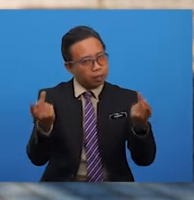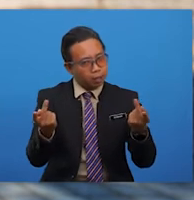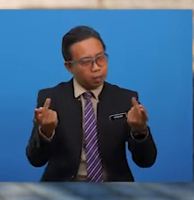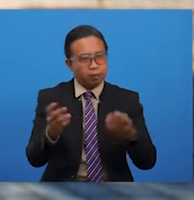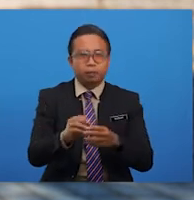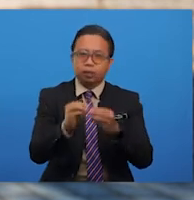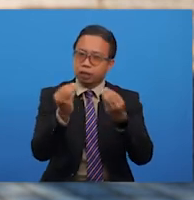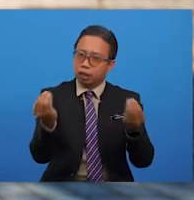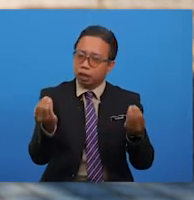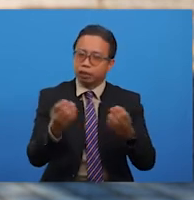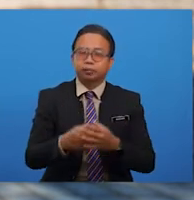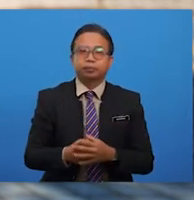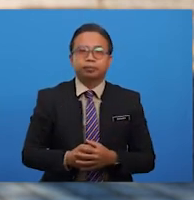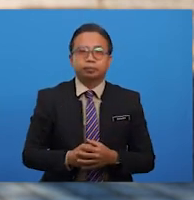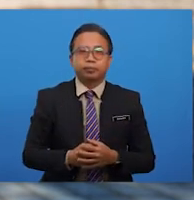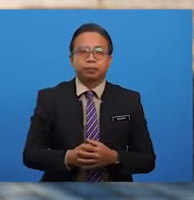majalah.